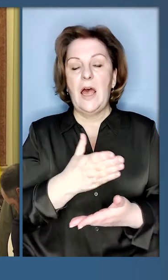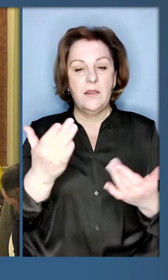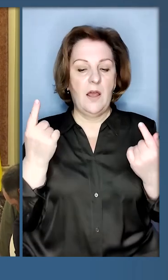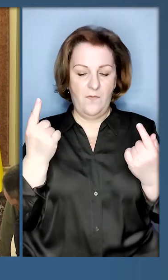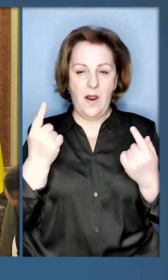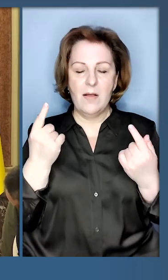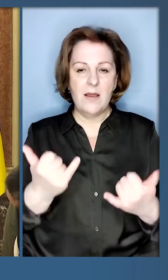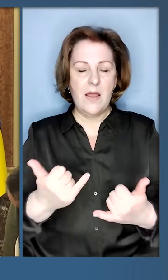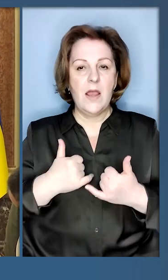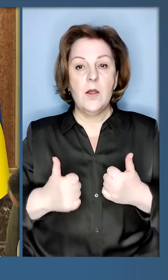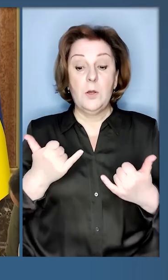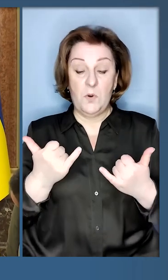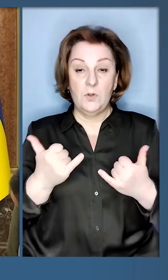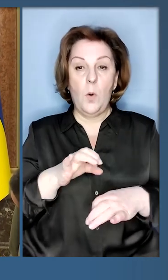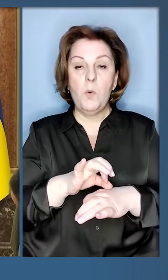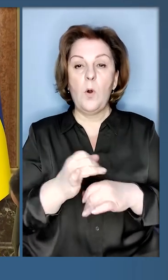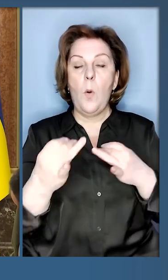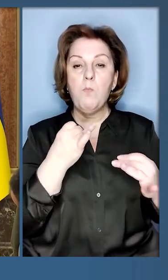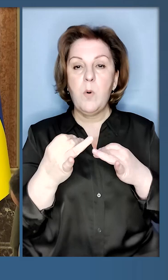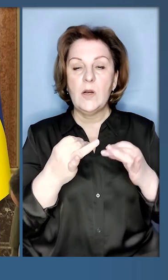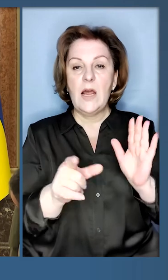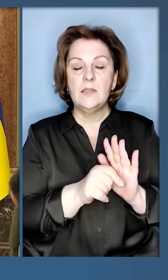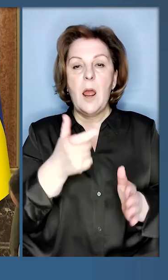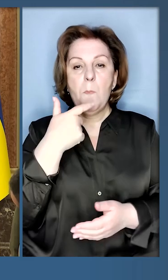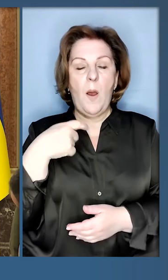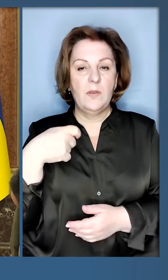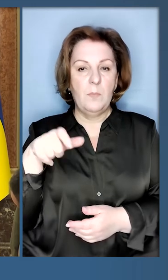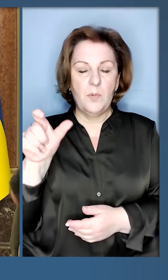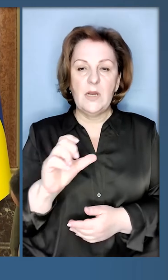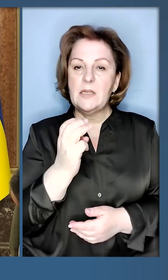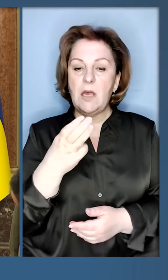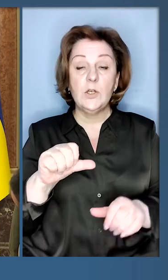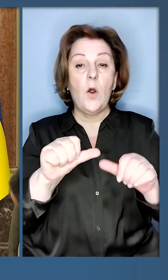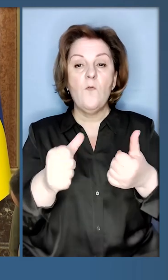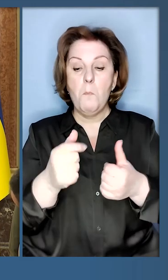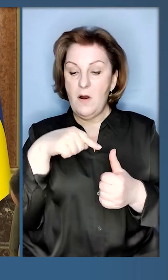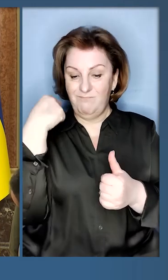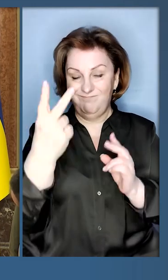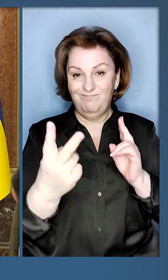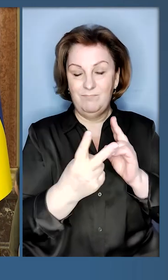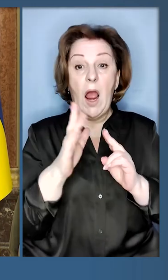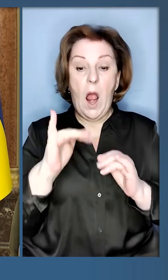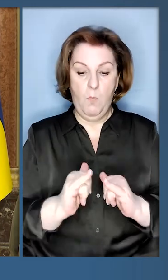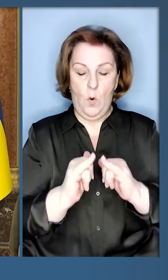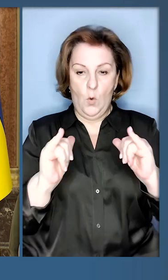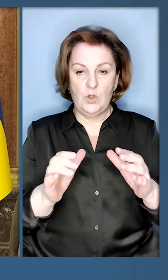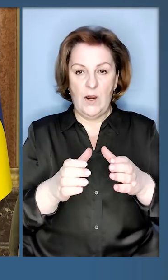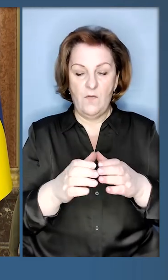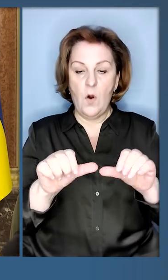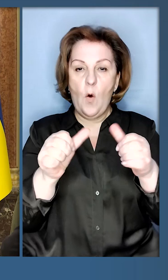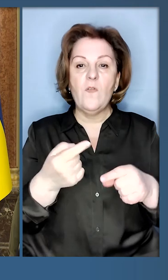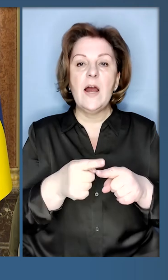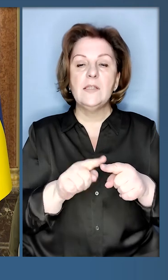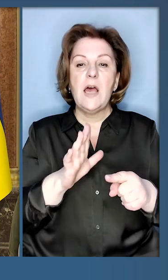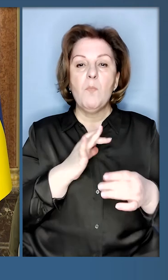Щойно ми провели переговори з паном президентом Сполучених Штатів Америки в форматі тет-а-тет, а потім в розширеному форматі. Це була